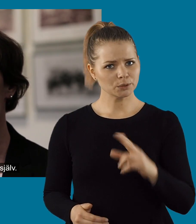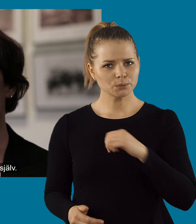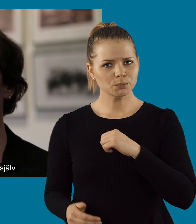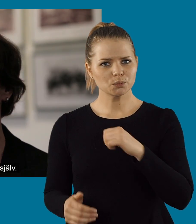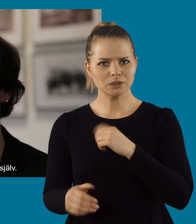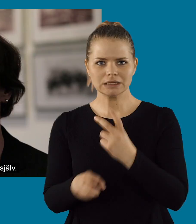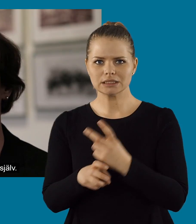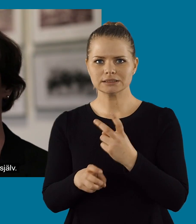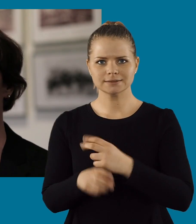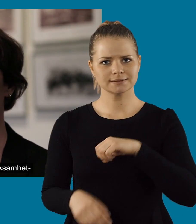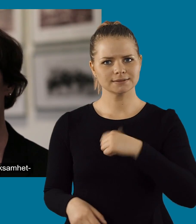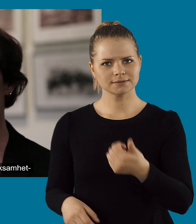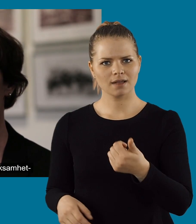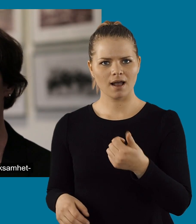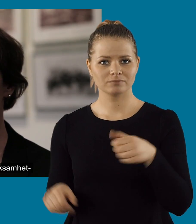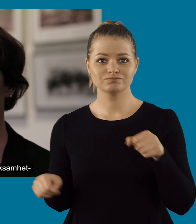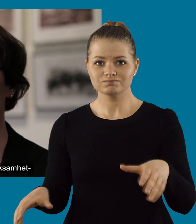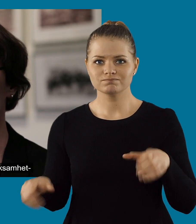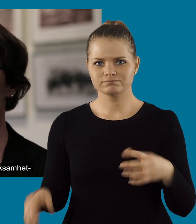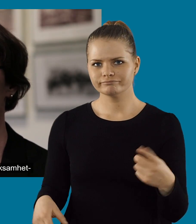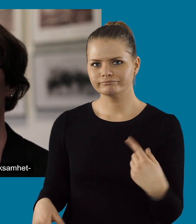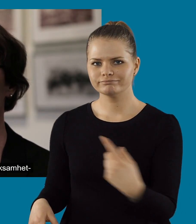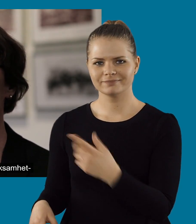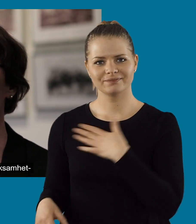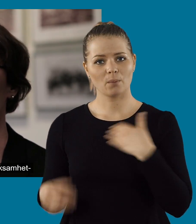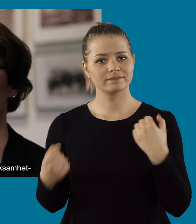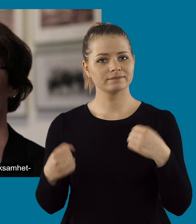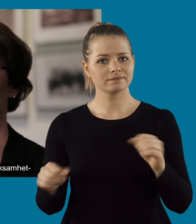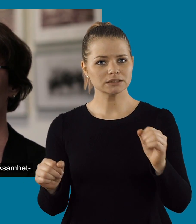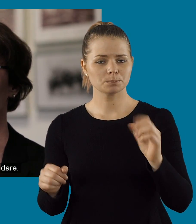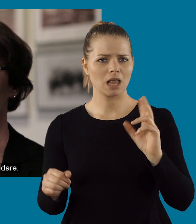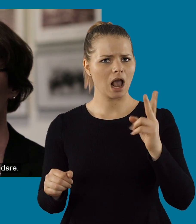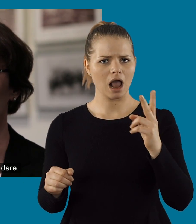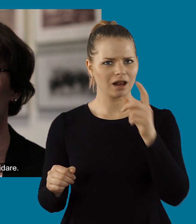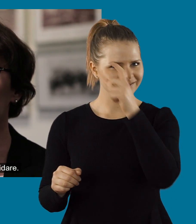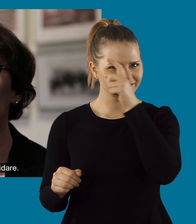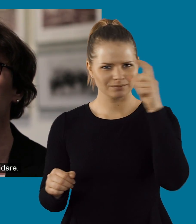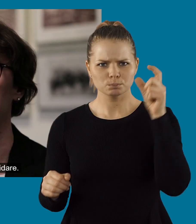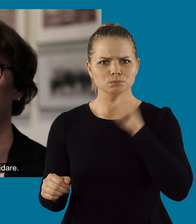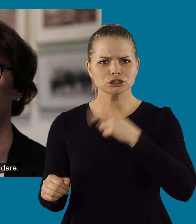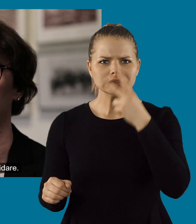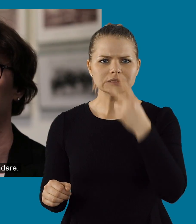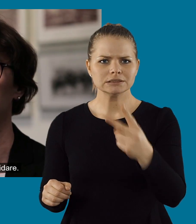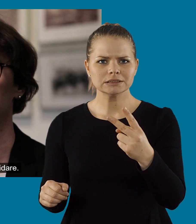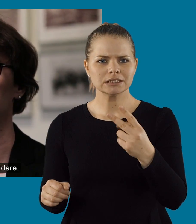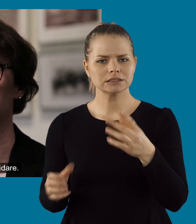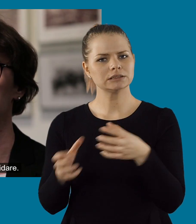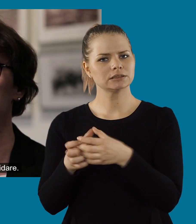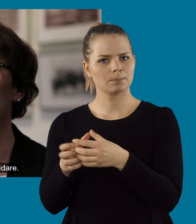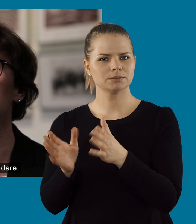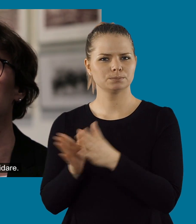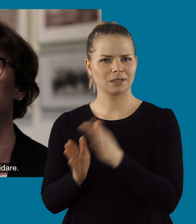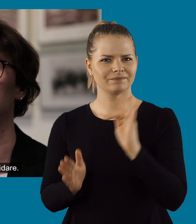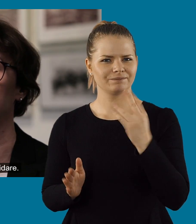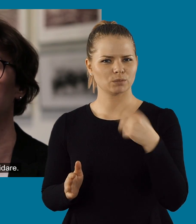testa själv. Att själv få testa att ta sig runt i vår verksamhet i en rullstol eller utan